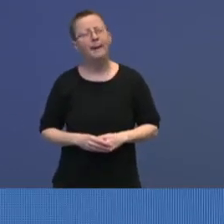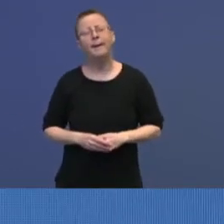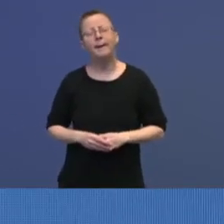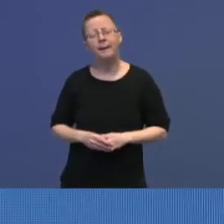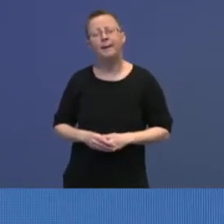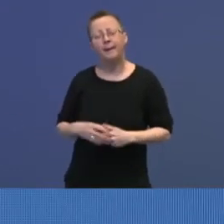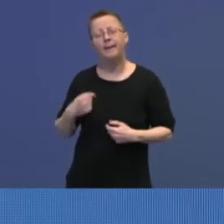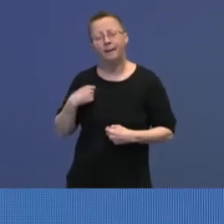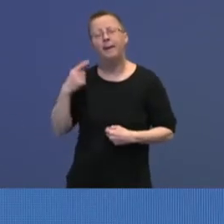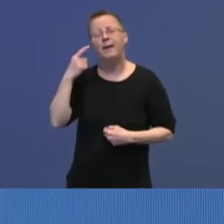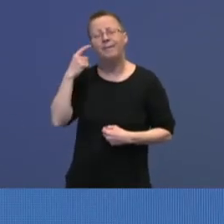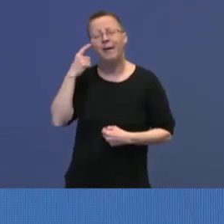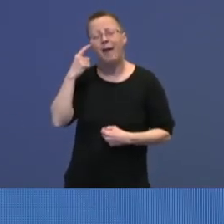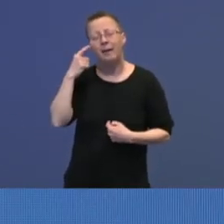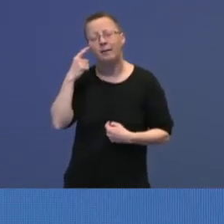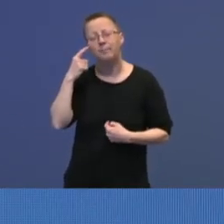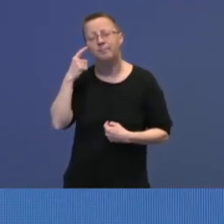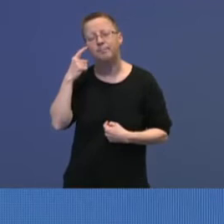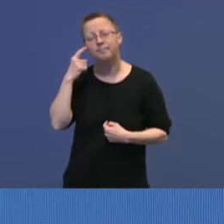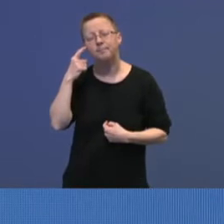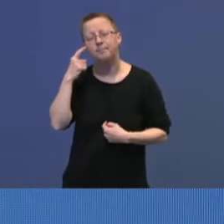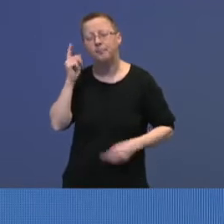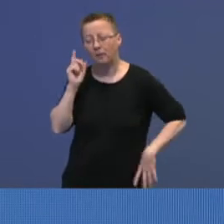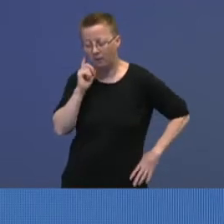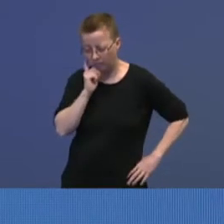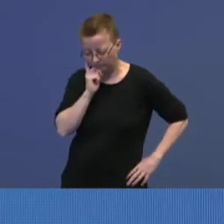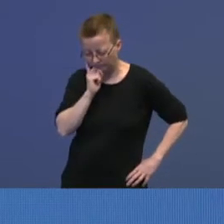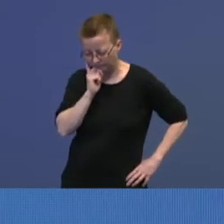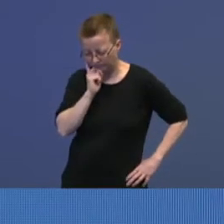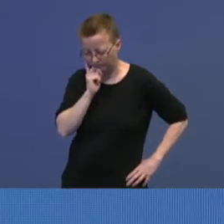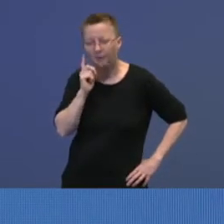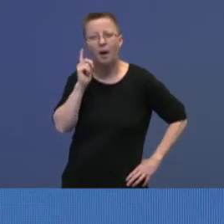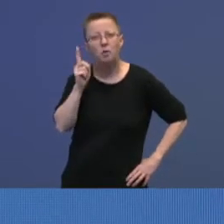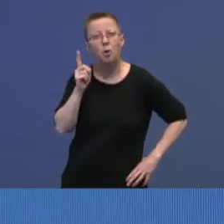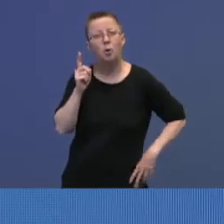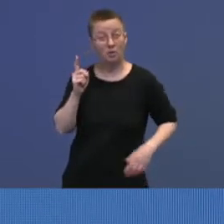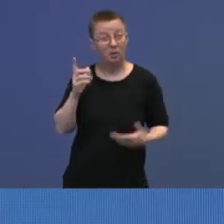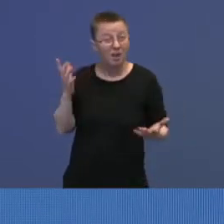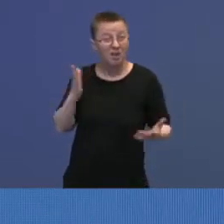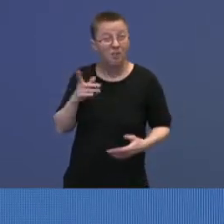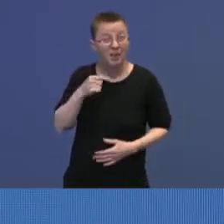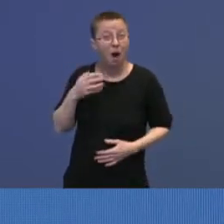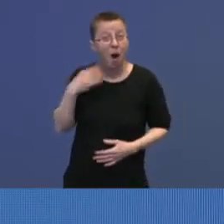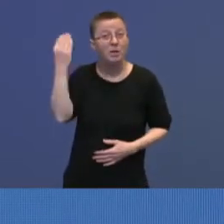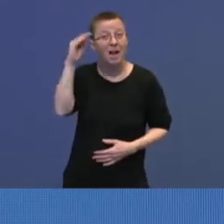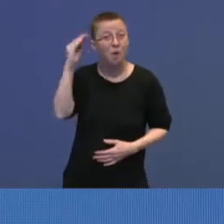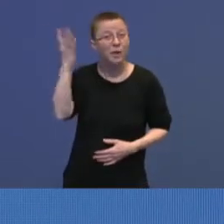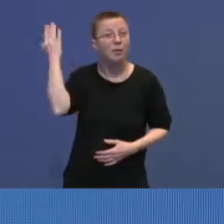Jeg tenker at det å få, vi har jo erfaring med